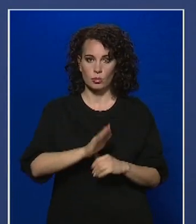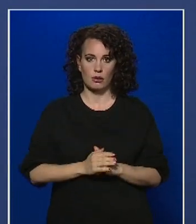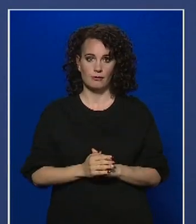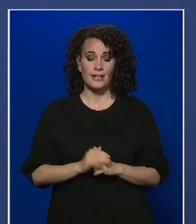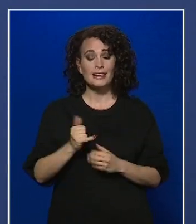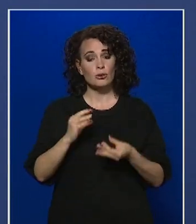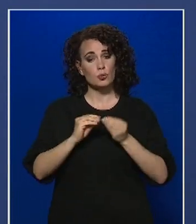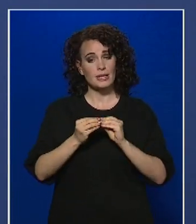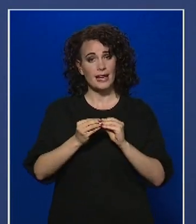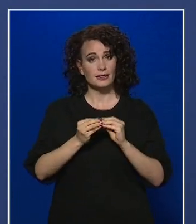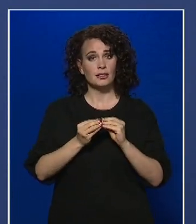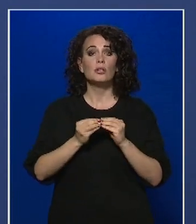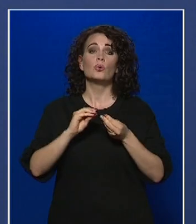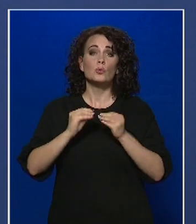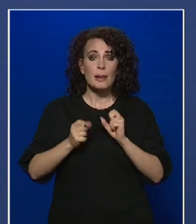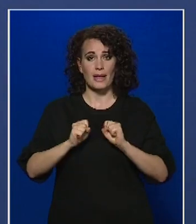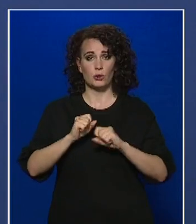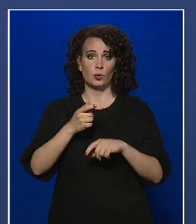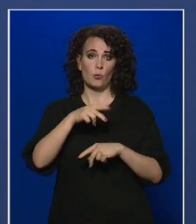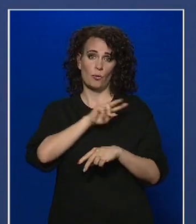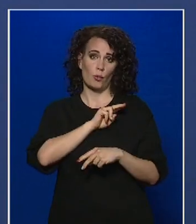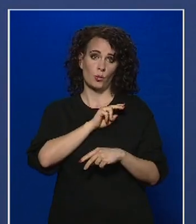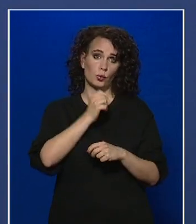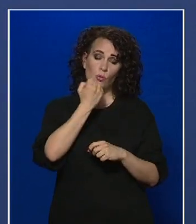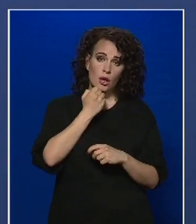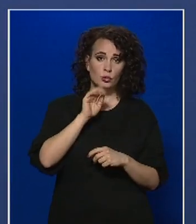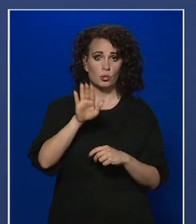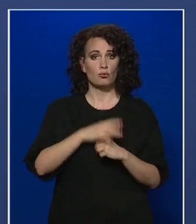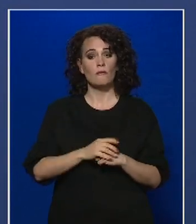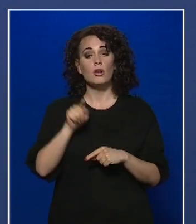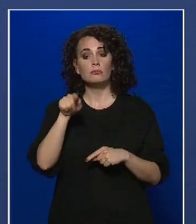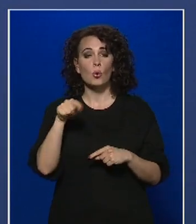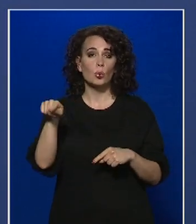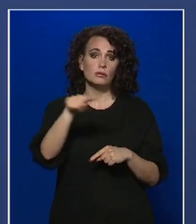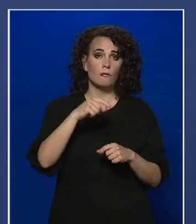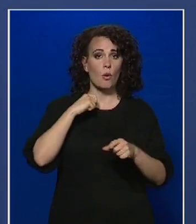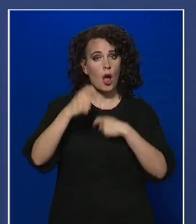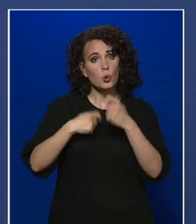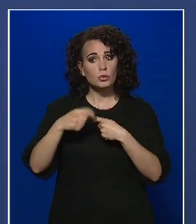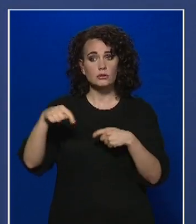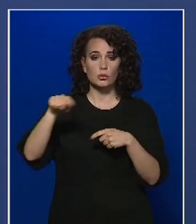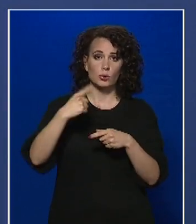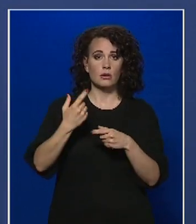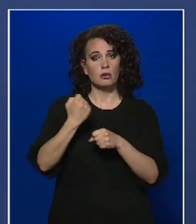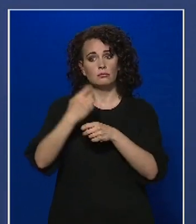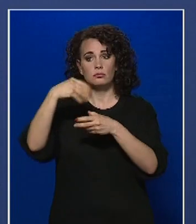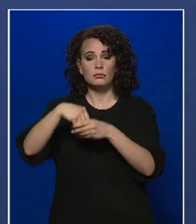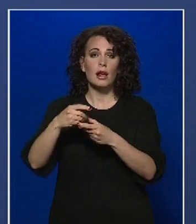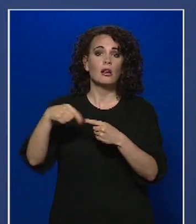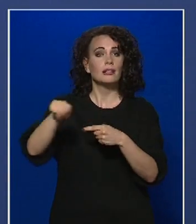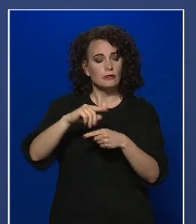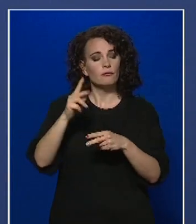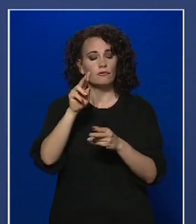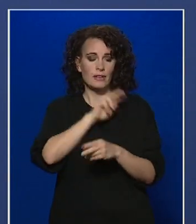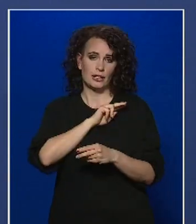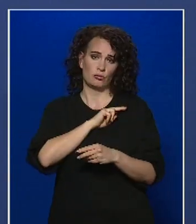üzlet üzemeltetőjének, tulajdonosának, illetve az ott foglalkoztatóknak és az együttes felelőssége, hogy ezt a